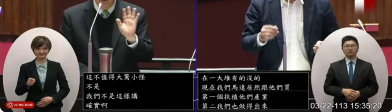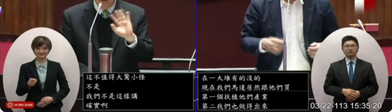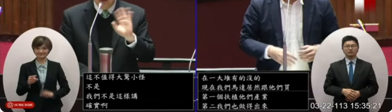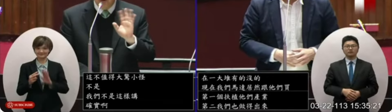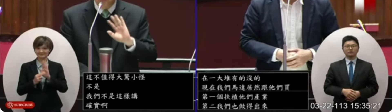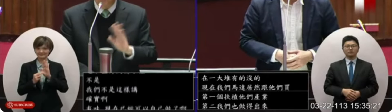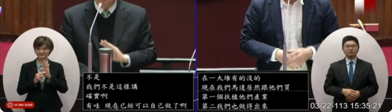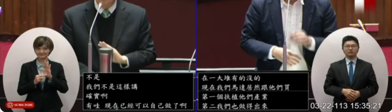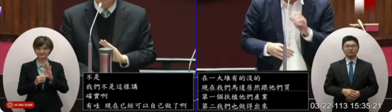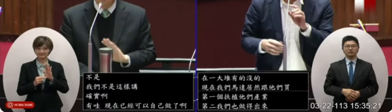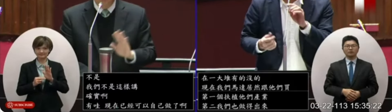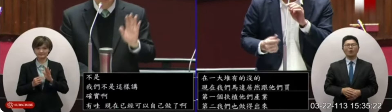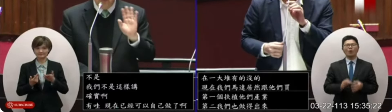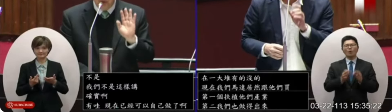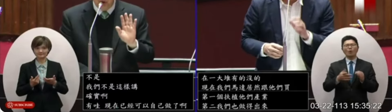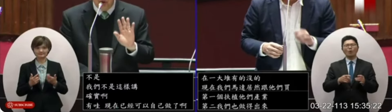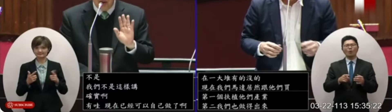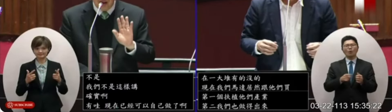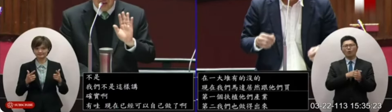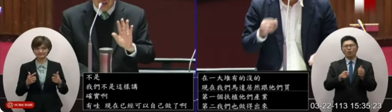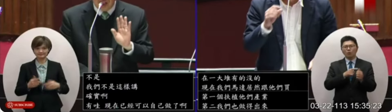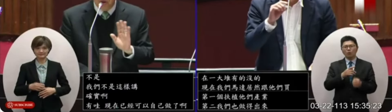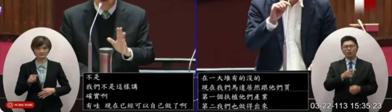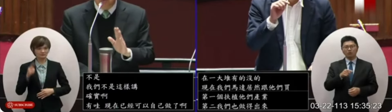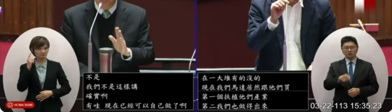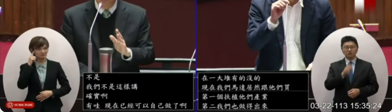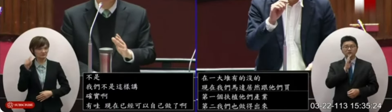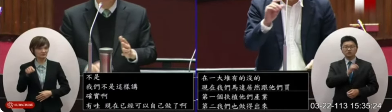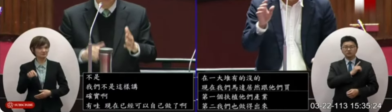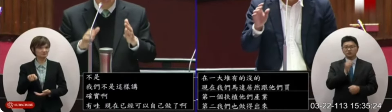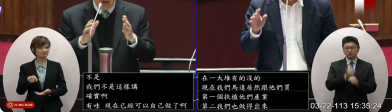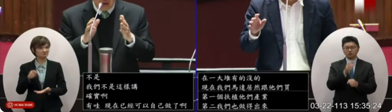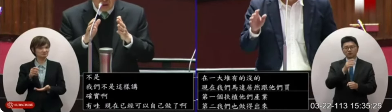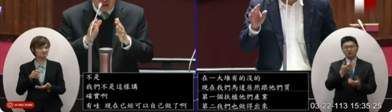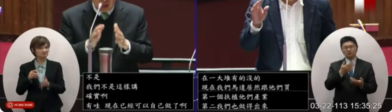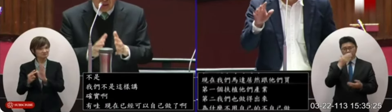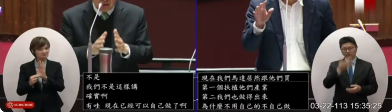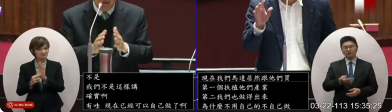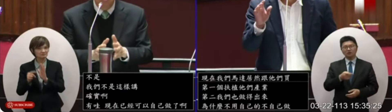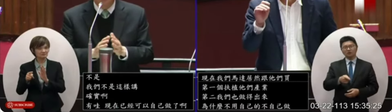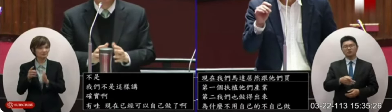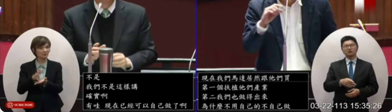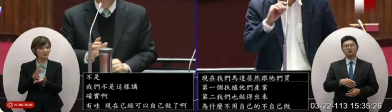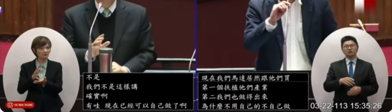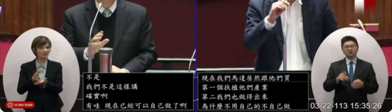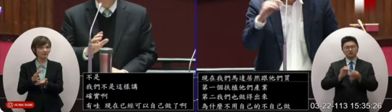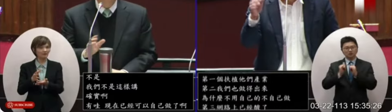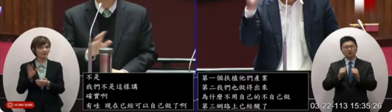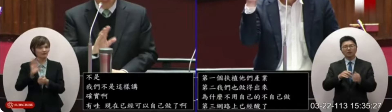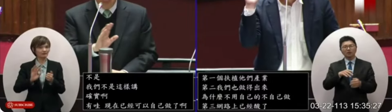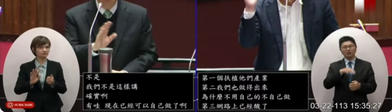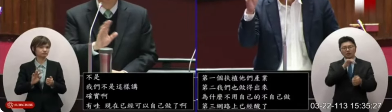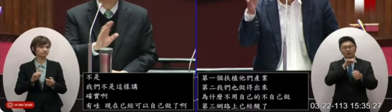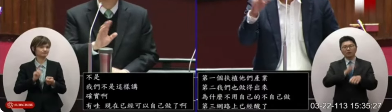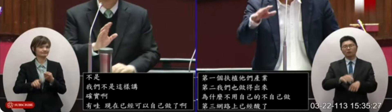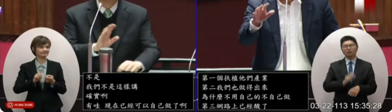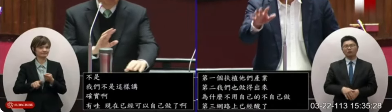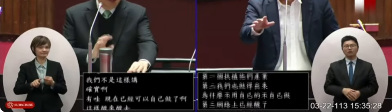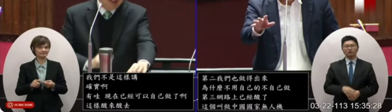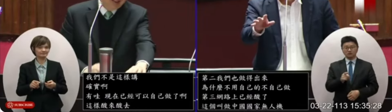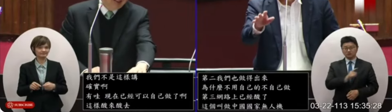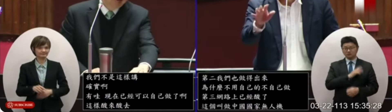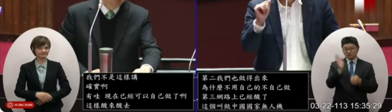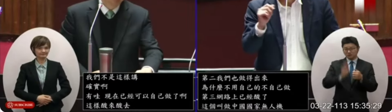國家的無人機沒有會酸是因為你沒做好才會被酸啊因為如果酸你還是這樣的態度其實這個東西